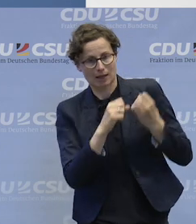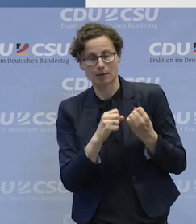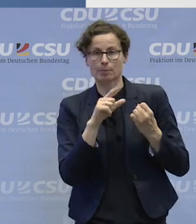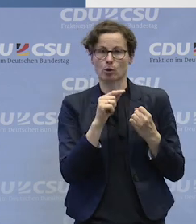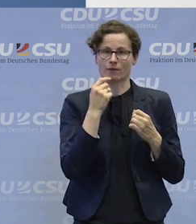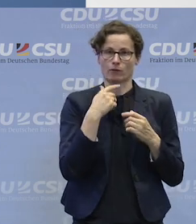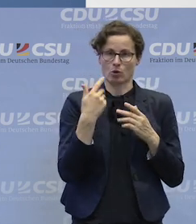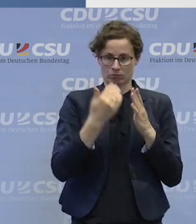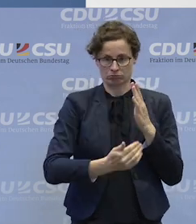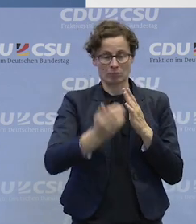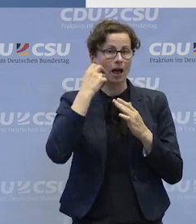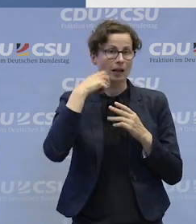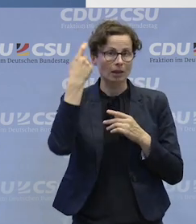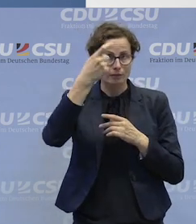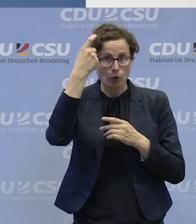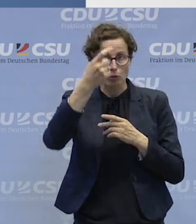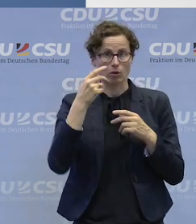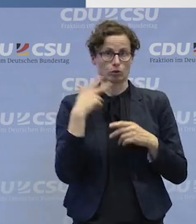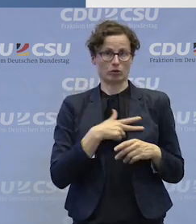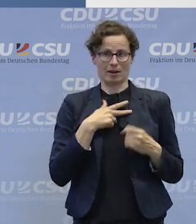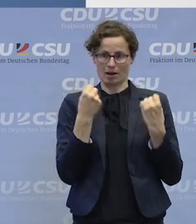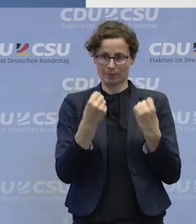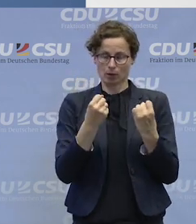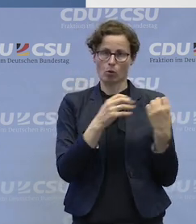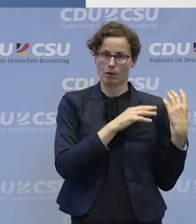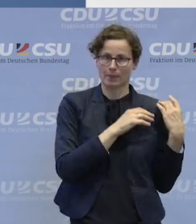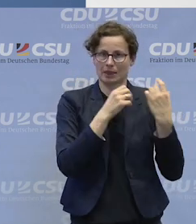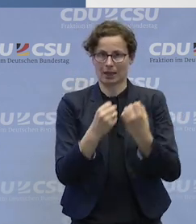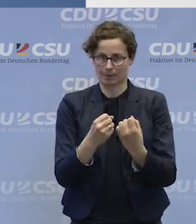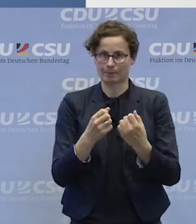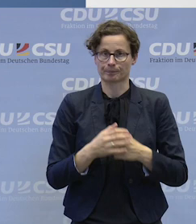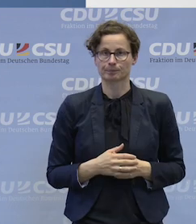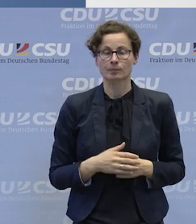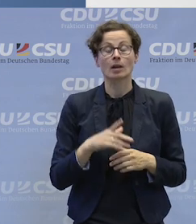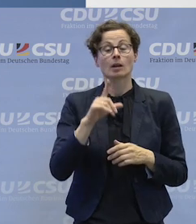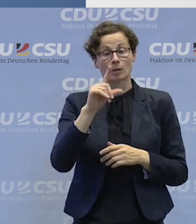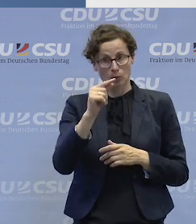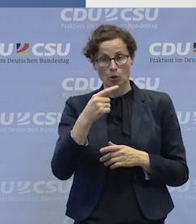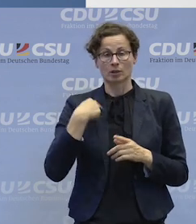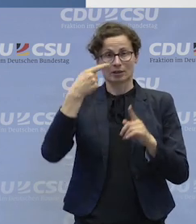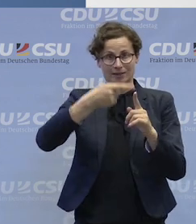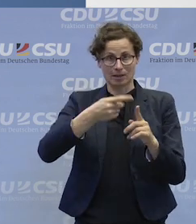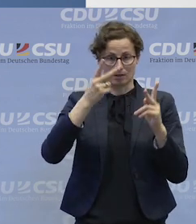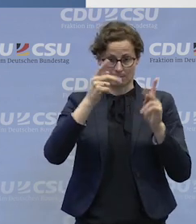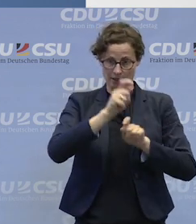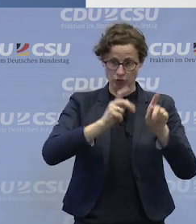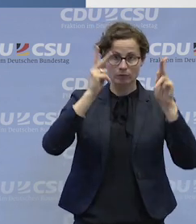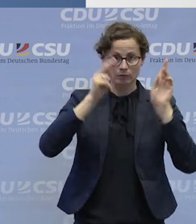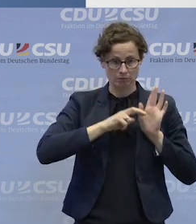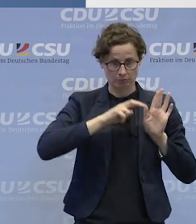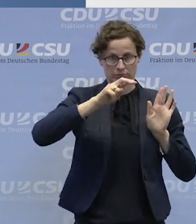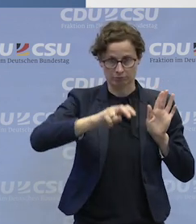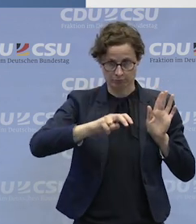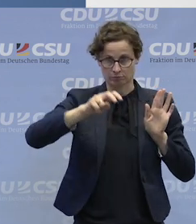Absicherung. Und dass man auch immer wieder diese Durchlässigkeit, dieses Miteinander dann auch von